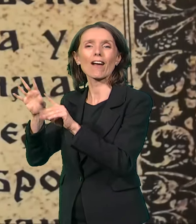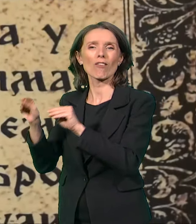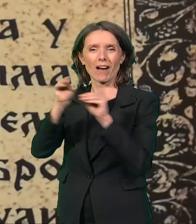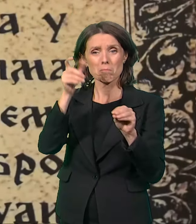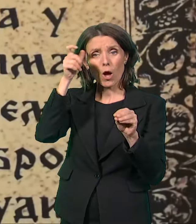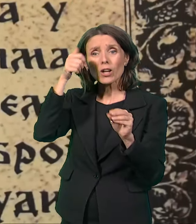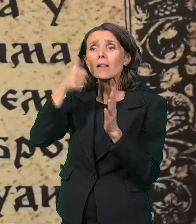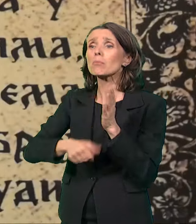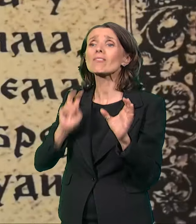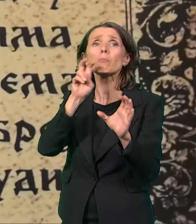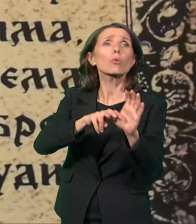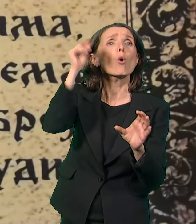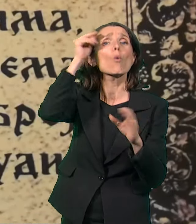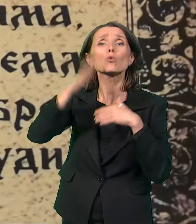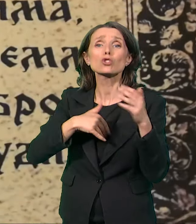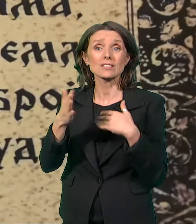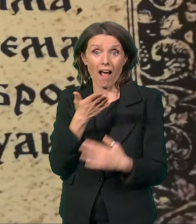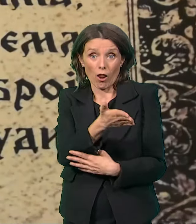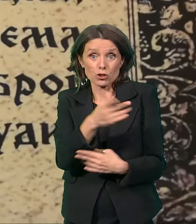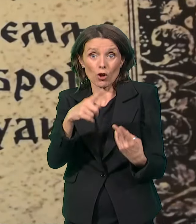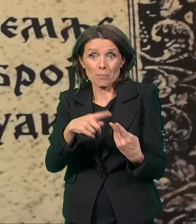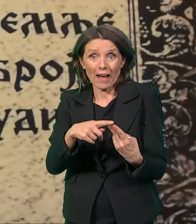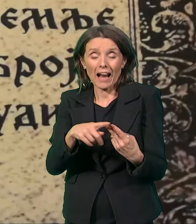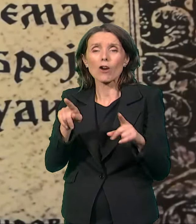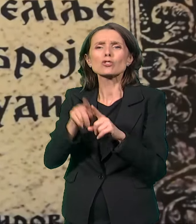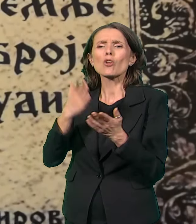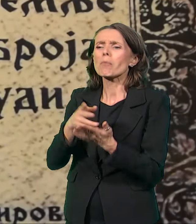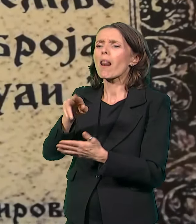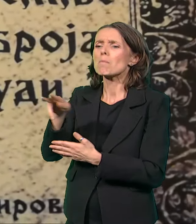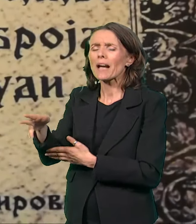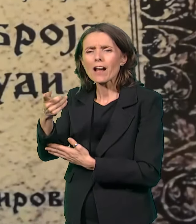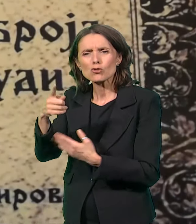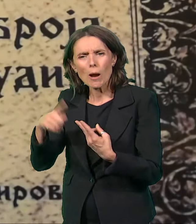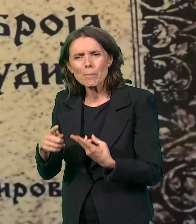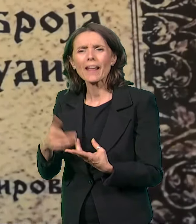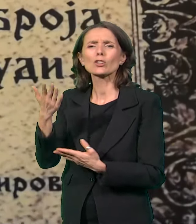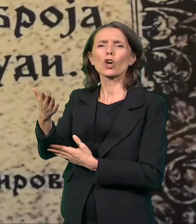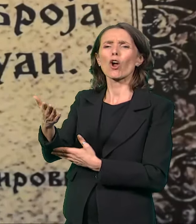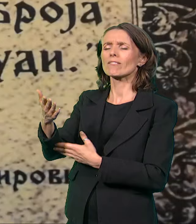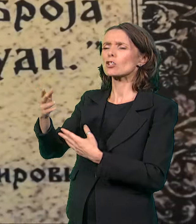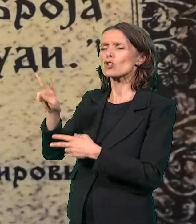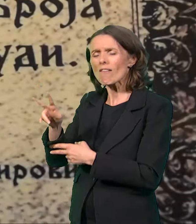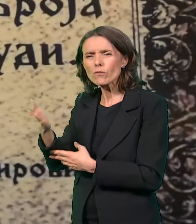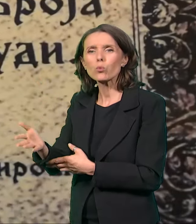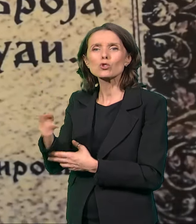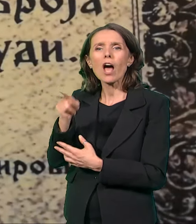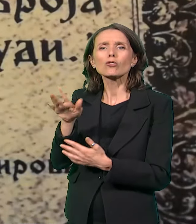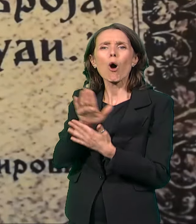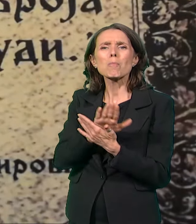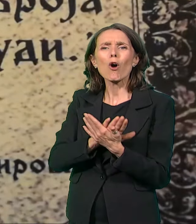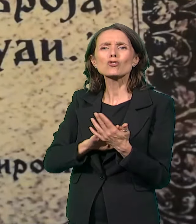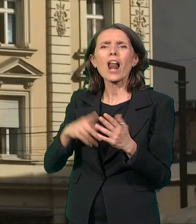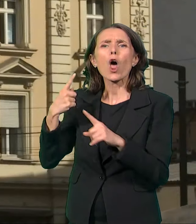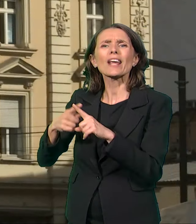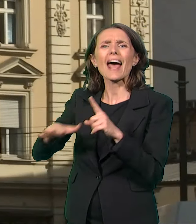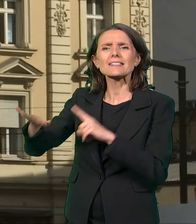Tu su bila i braća Petrovići, bili su i Vučo. Pa tada se je stvorila i ta Hercegovacka ulica,